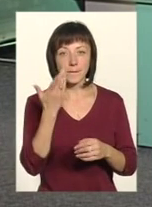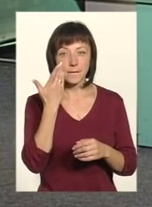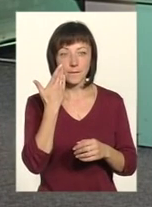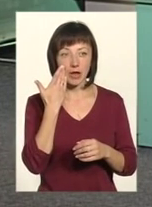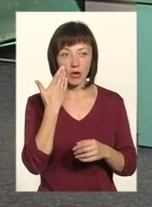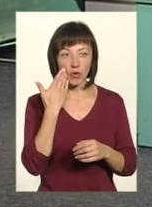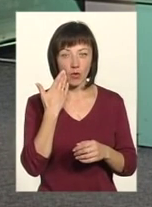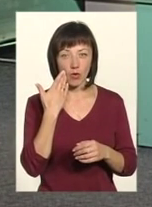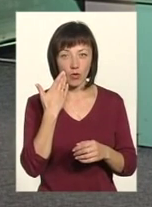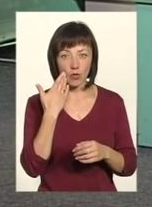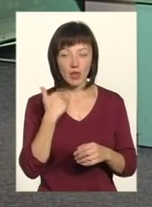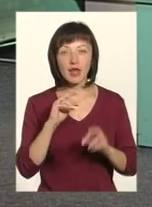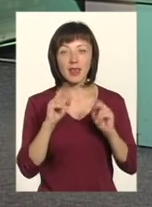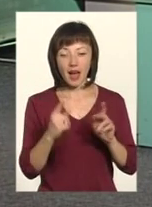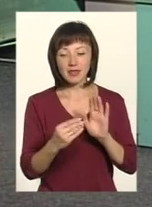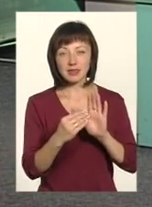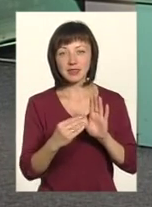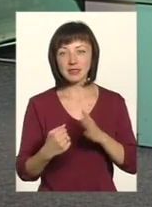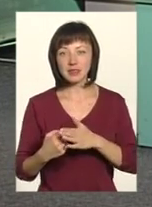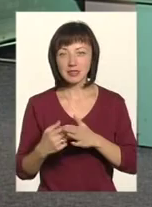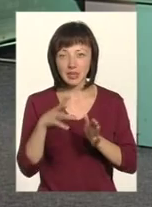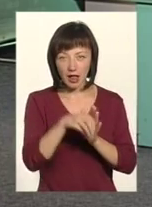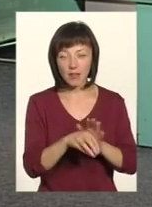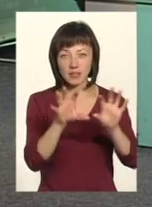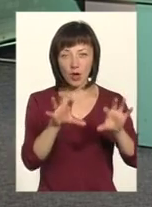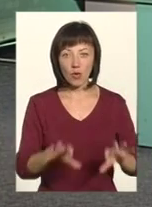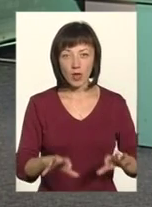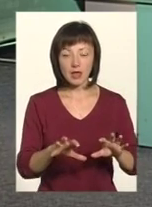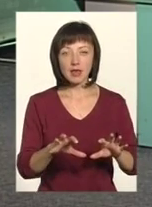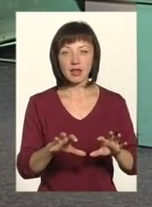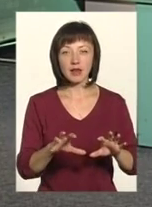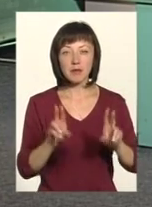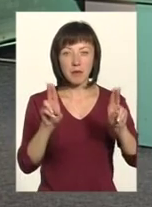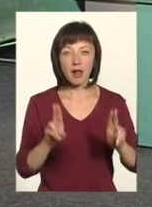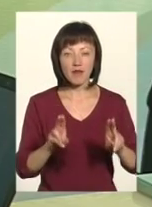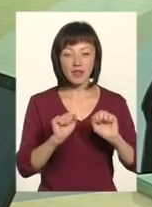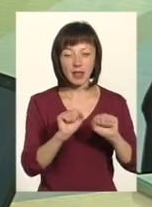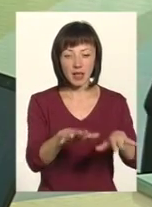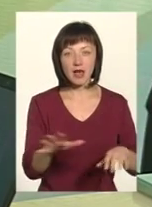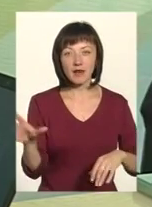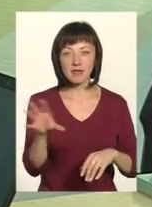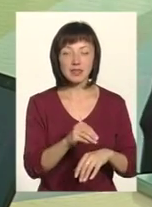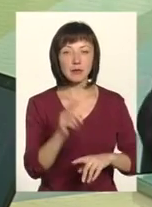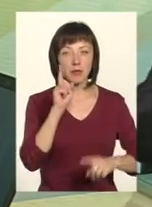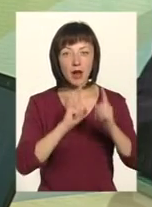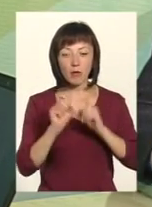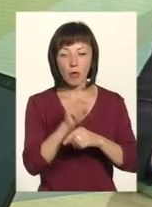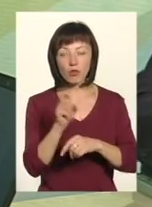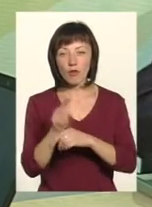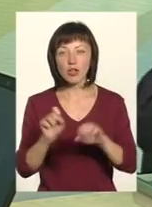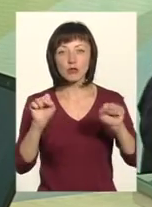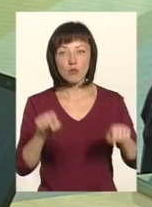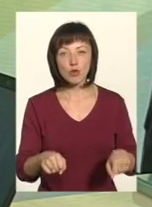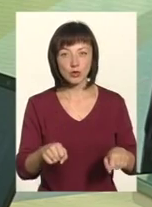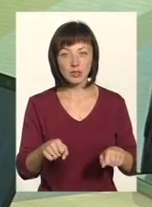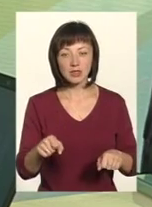закладенні в законодавство принципу субсидіарності, тобто віддання місцевим радам усіх тих повноважень, які вони можуть